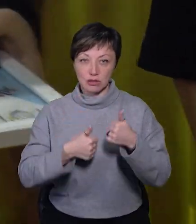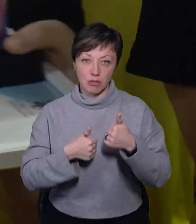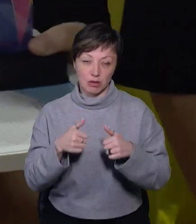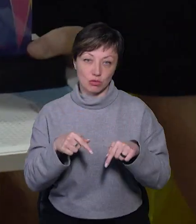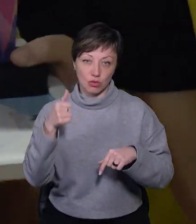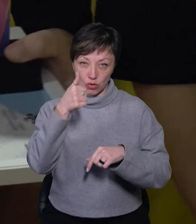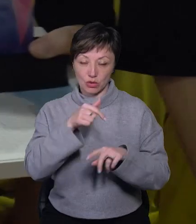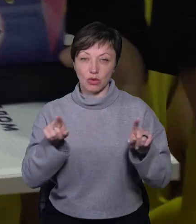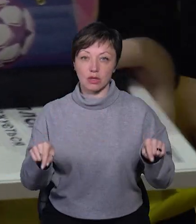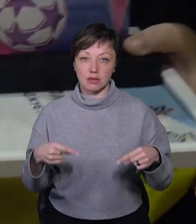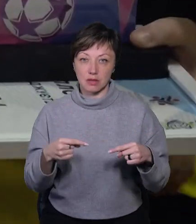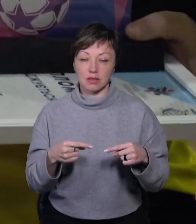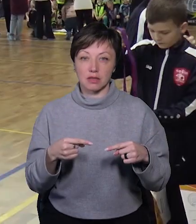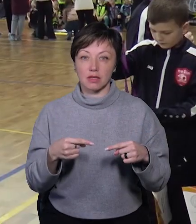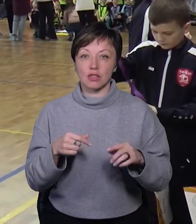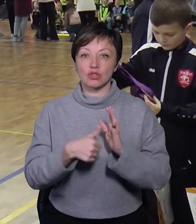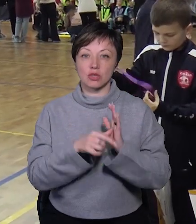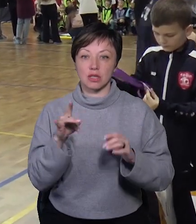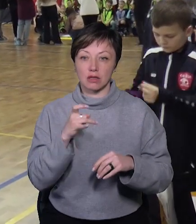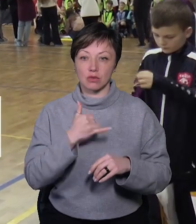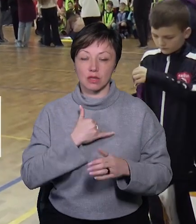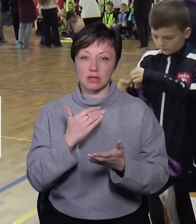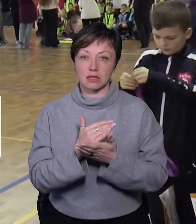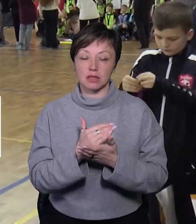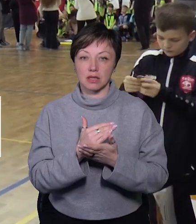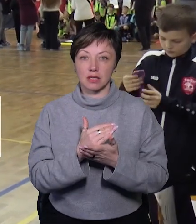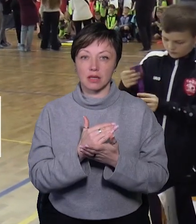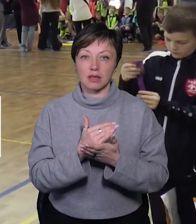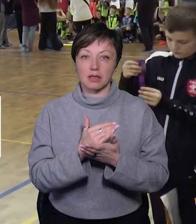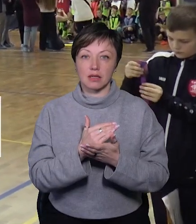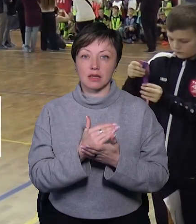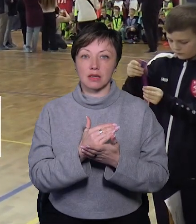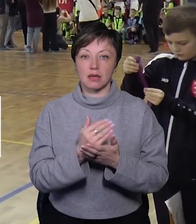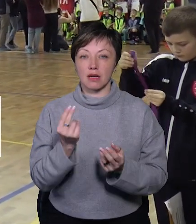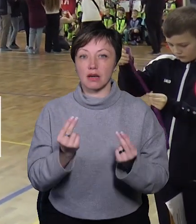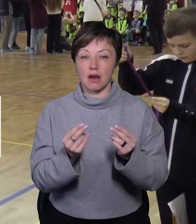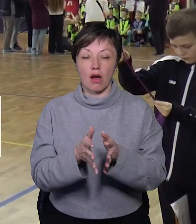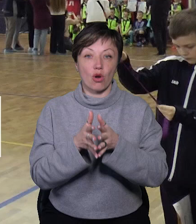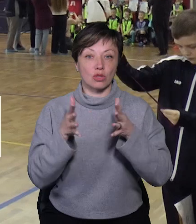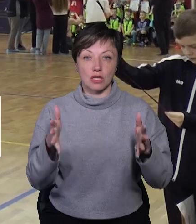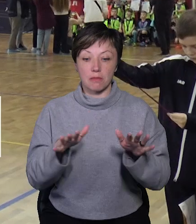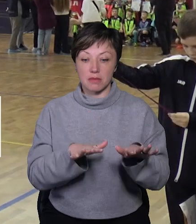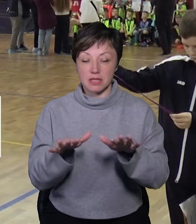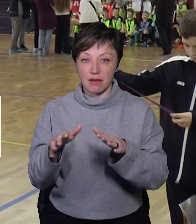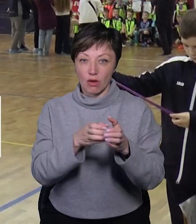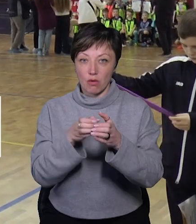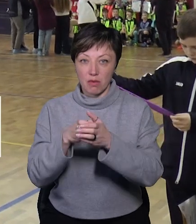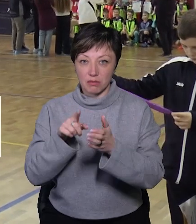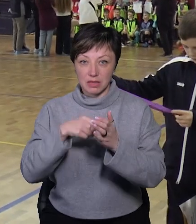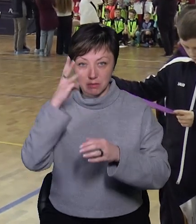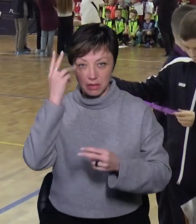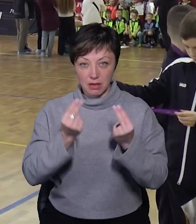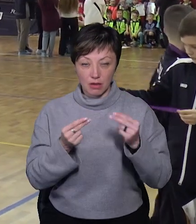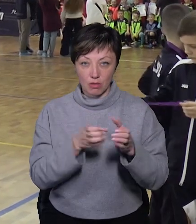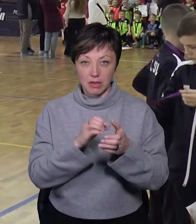Цьогоріч їх організували вже в шосте. У нас географія досить розширена. Окрім місцевих команд з міста Хмельницького, нас грали